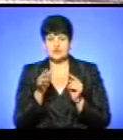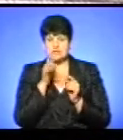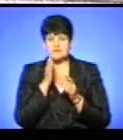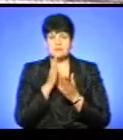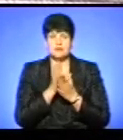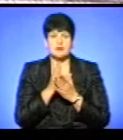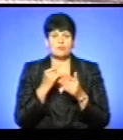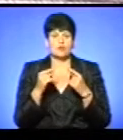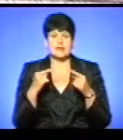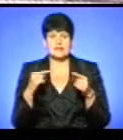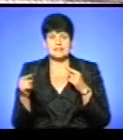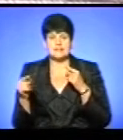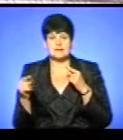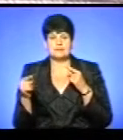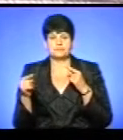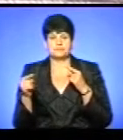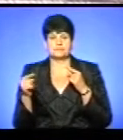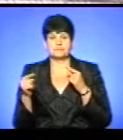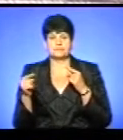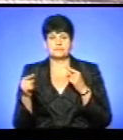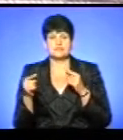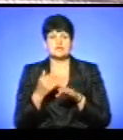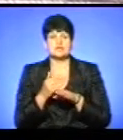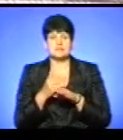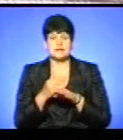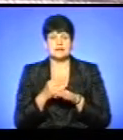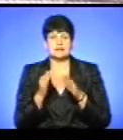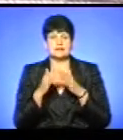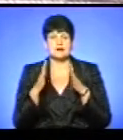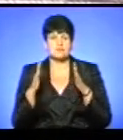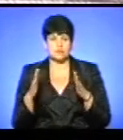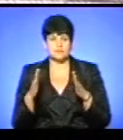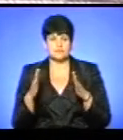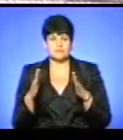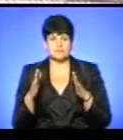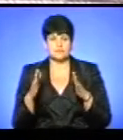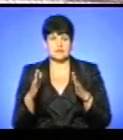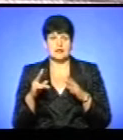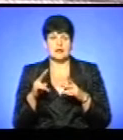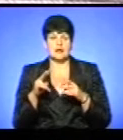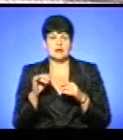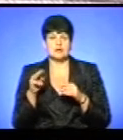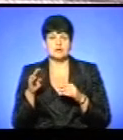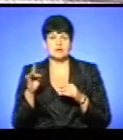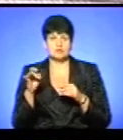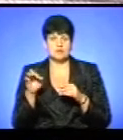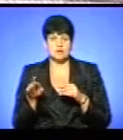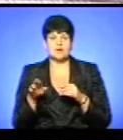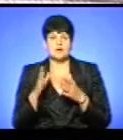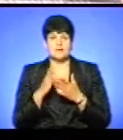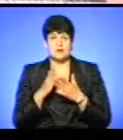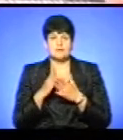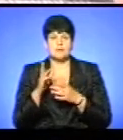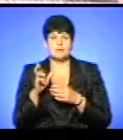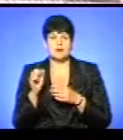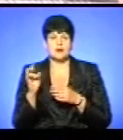різні частини самого табору, саму літургію, банці, маємо також